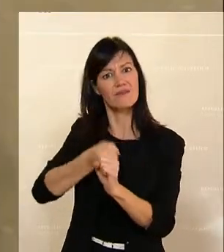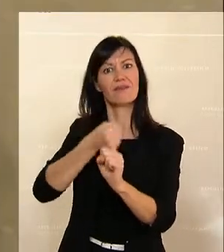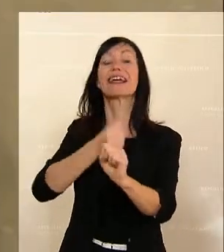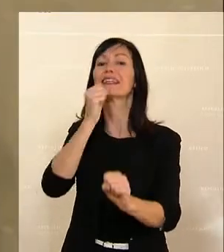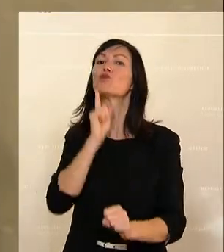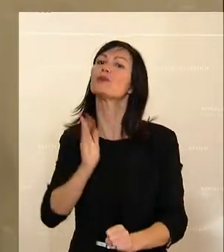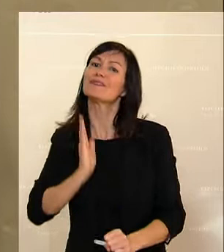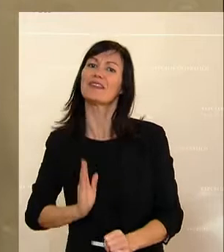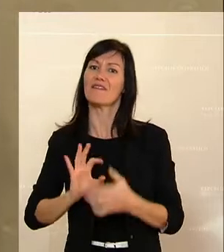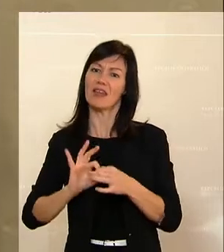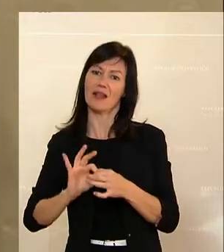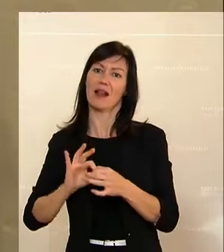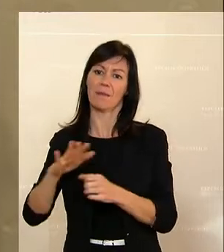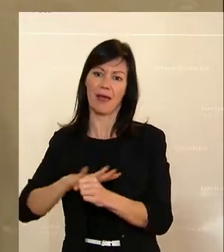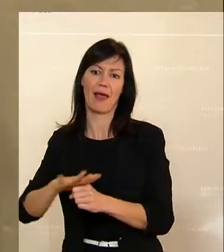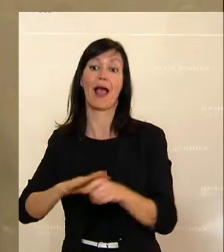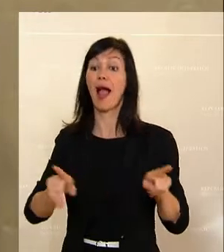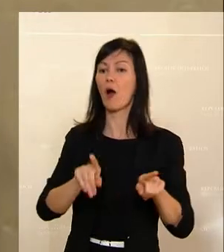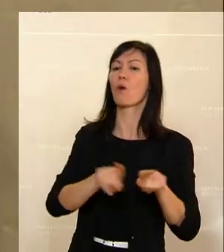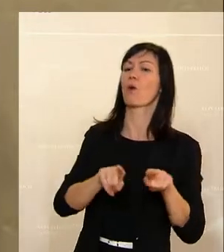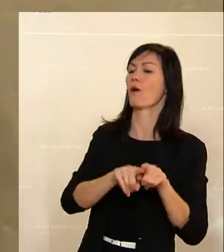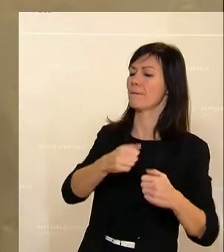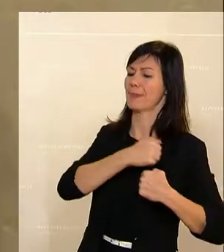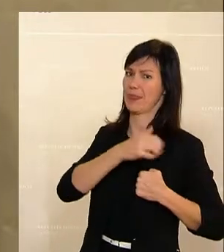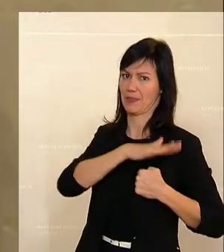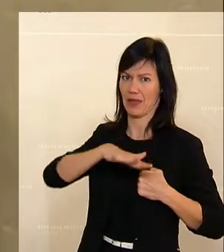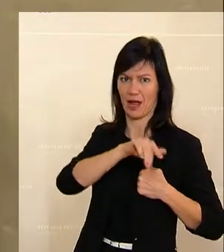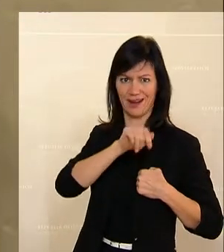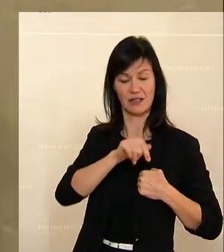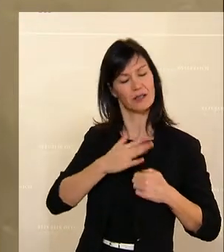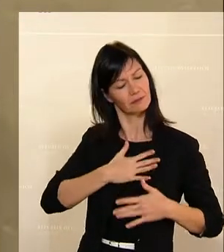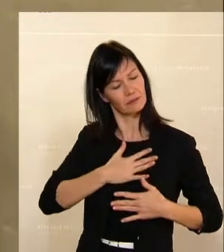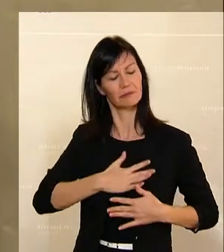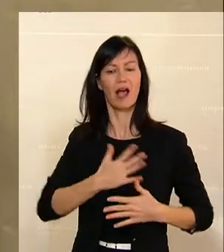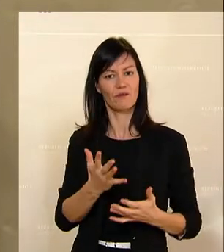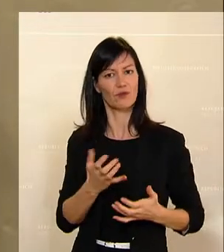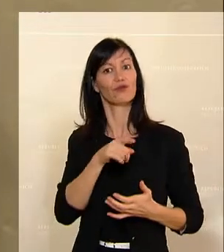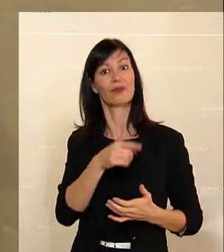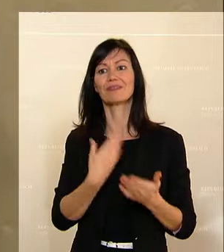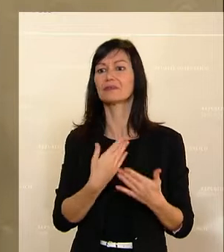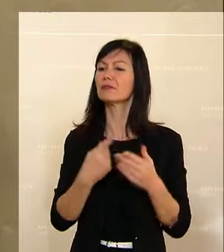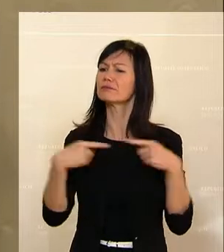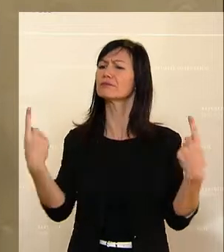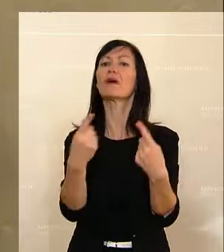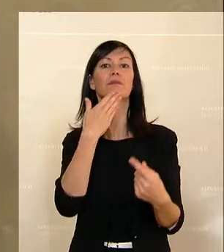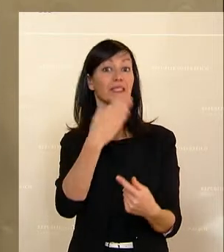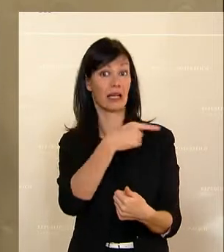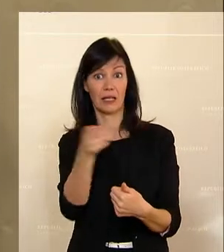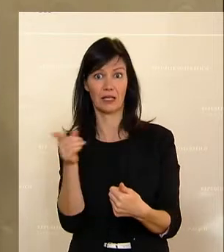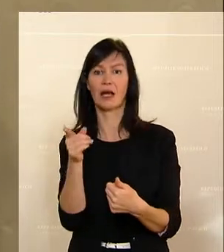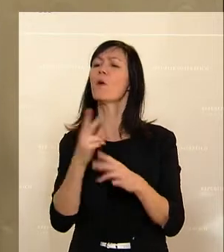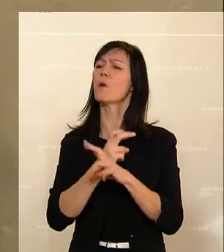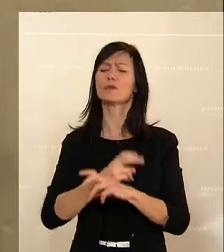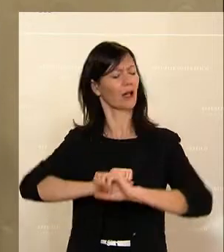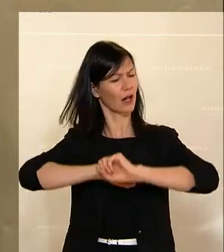auch im militärischen Bereich. Das war mir ein großes Anliegen. Und da möchte ich mich nochmal bei allen bedanken, dass wir da in Österreich bei dieser klaren